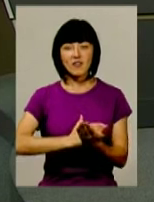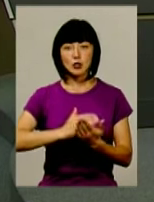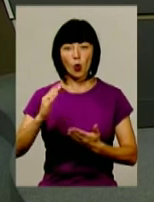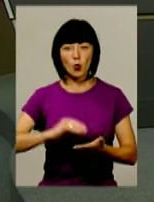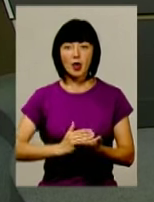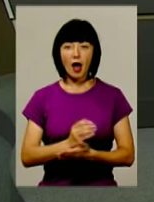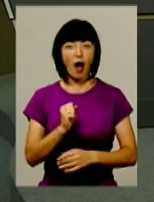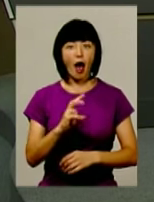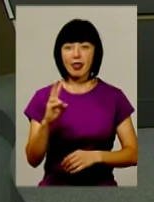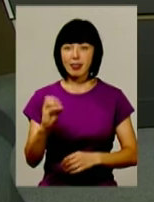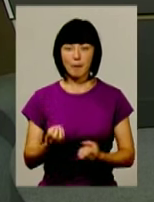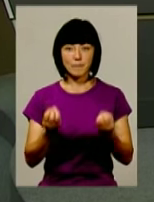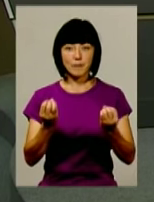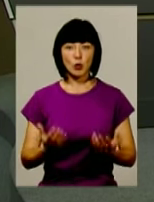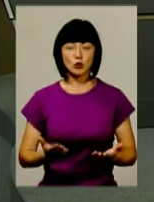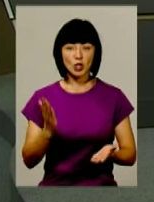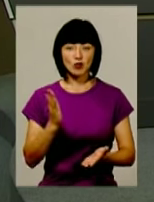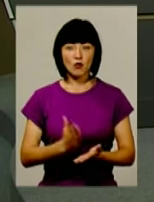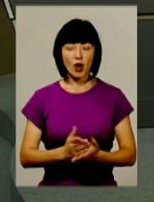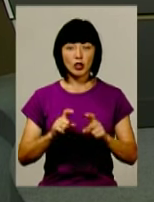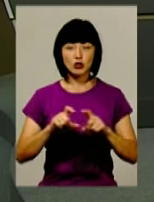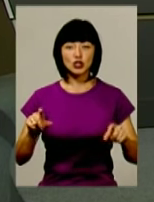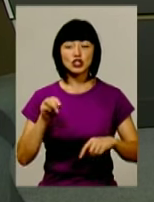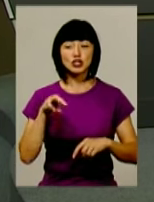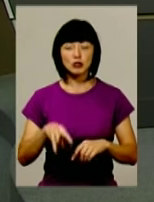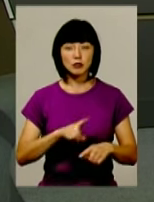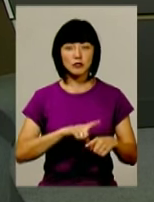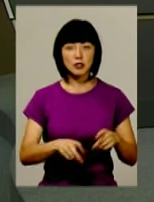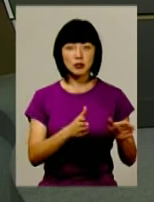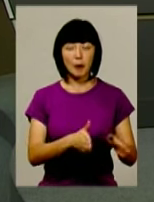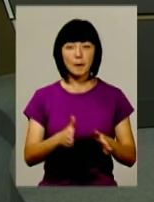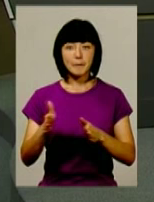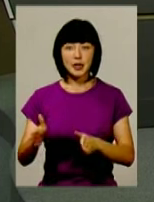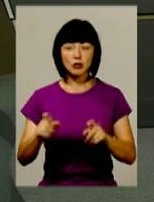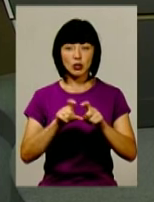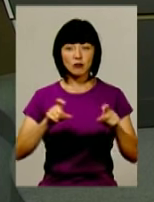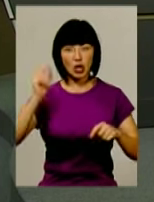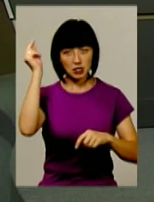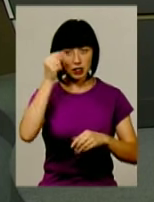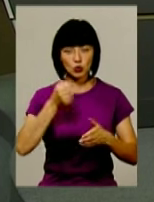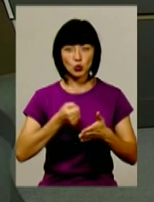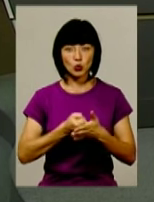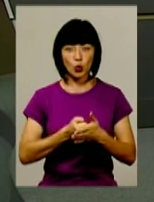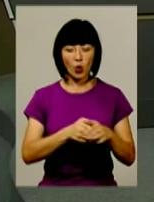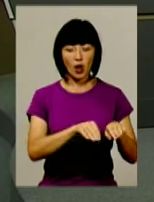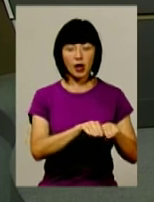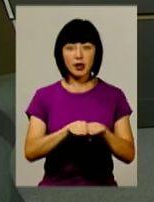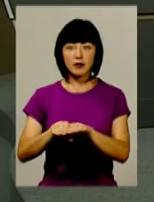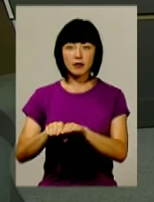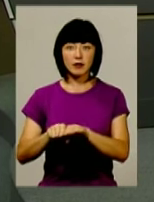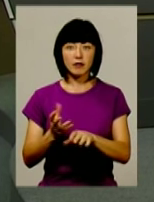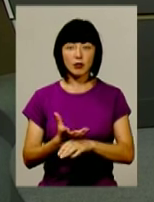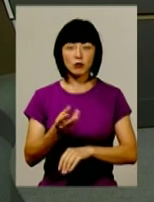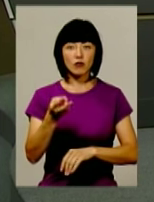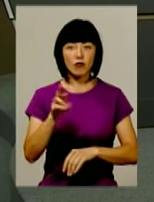не просто існування школи, чим швидше приведуть мережу навчальних закладів до рівня фінансування